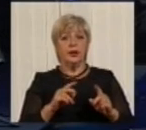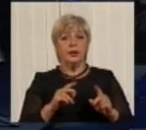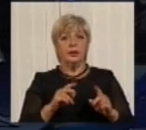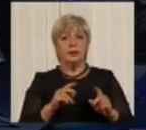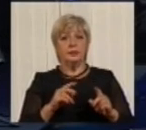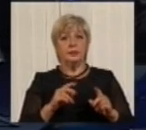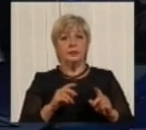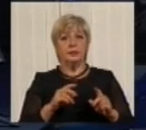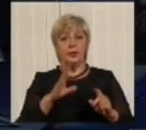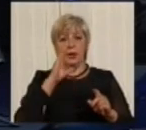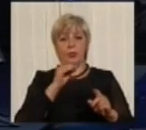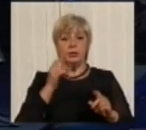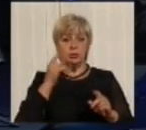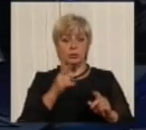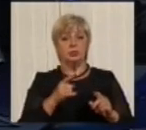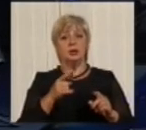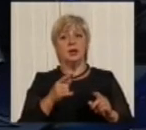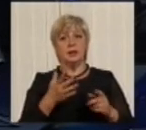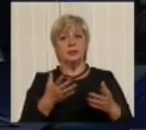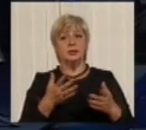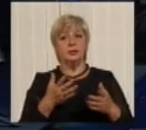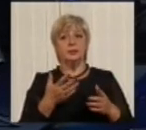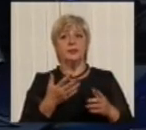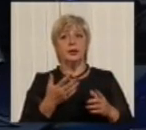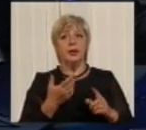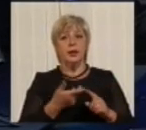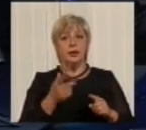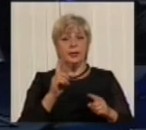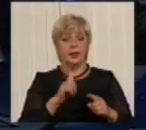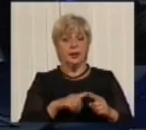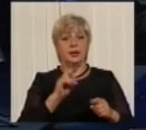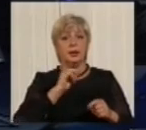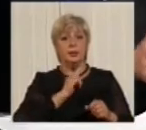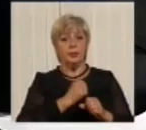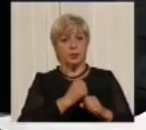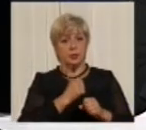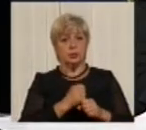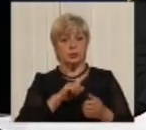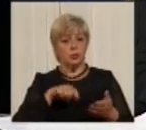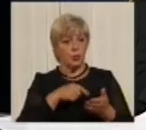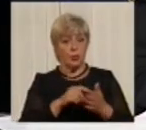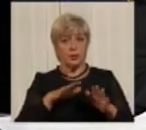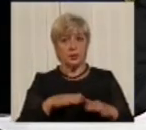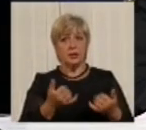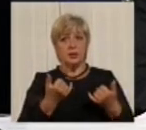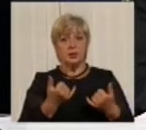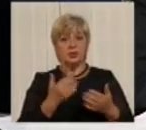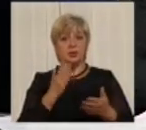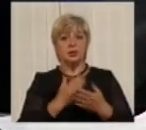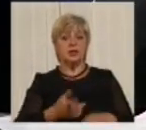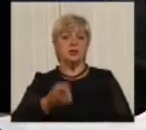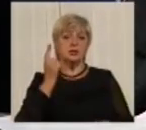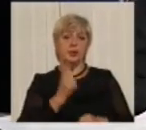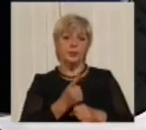маршрутні таксі. Маршрутні таксі, які працюють у місті. От зараз у нас є мораторій на перевірку